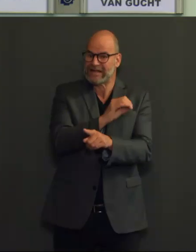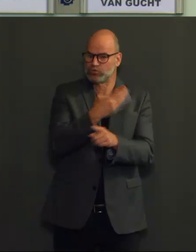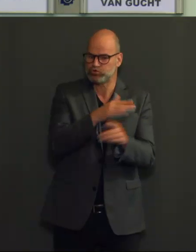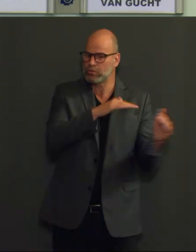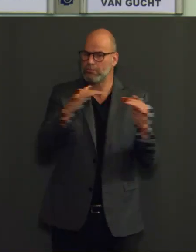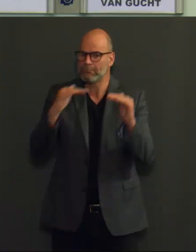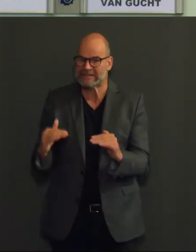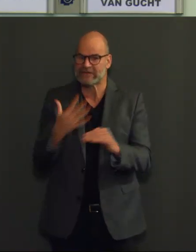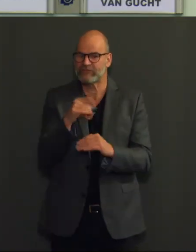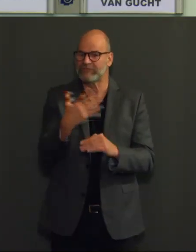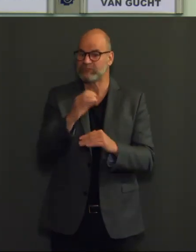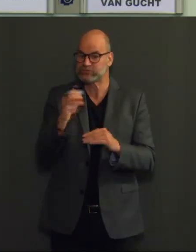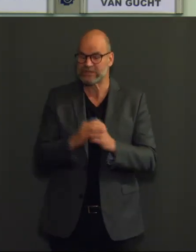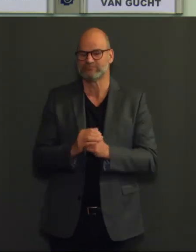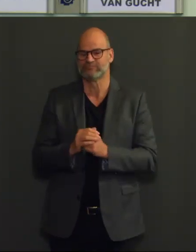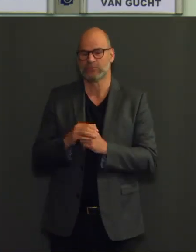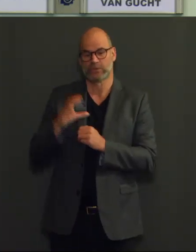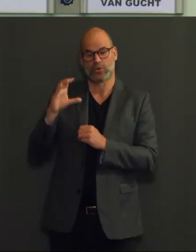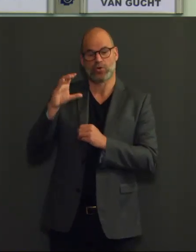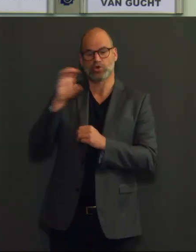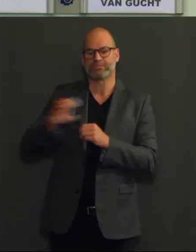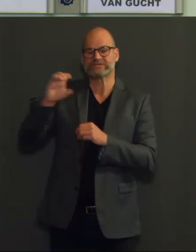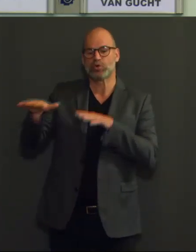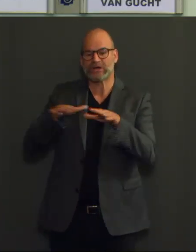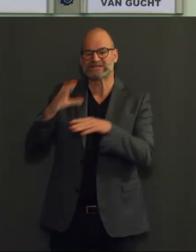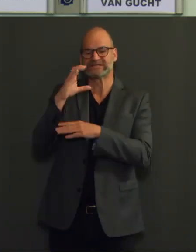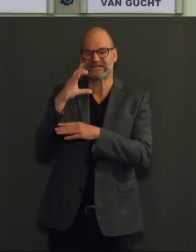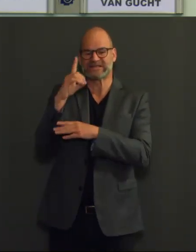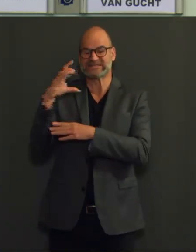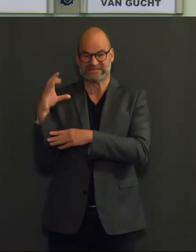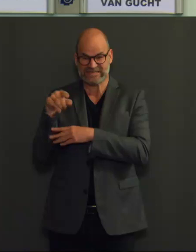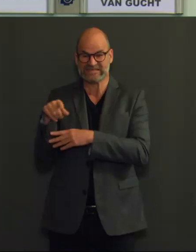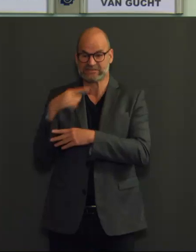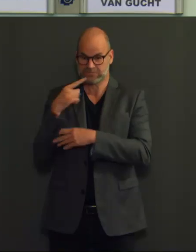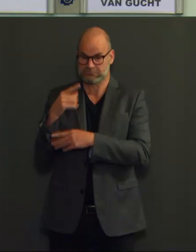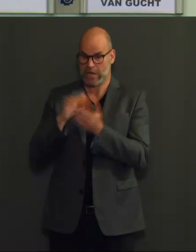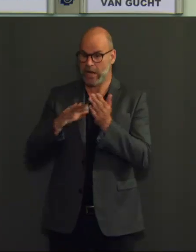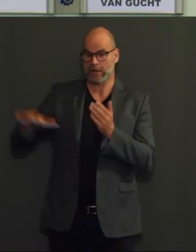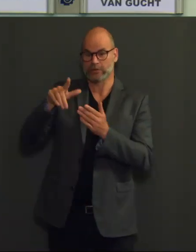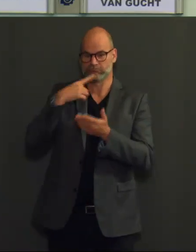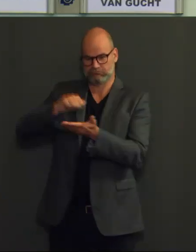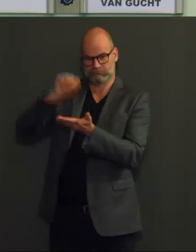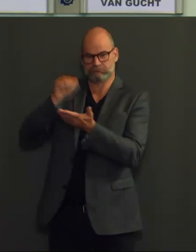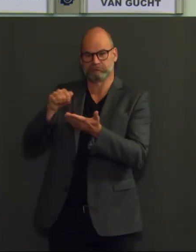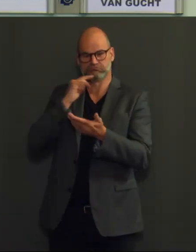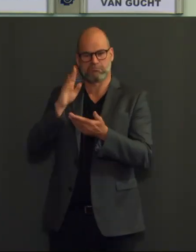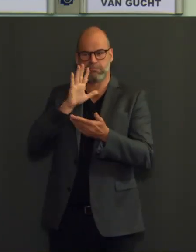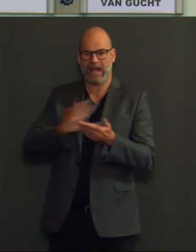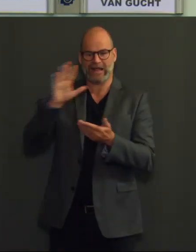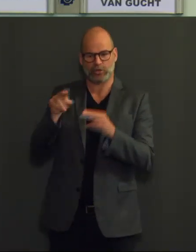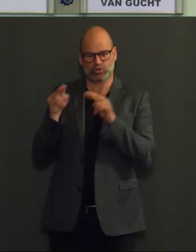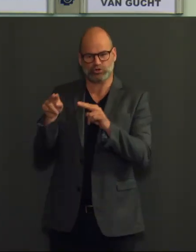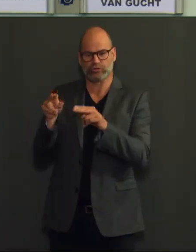kleurt een land pas groen wanneer het percentage positieve testen lager is dan 4%.